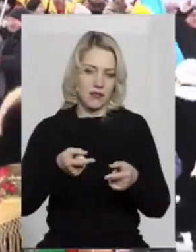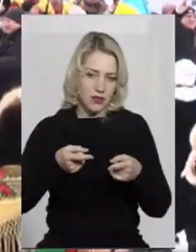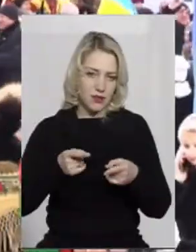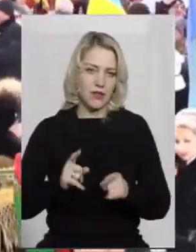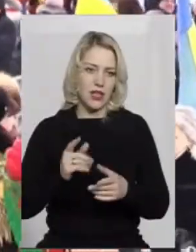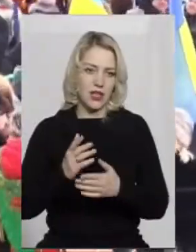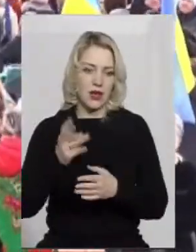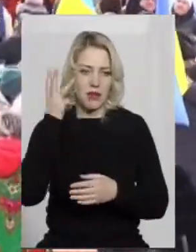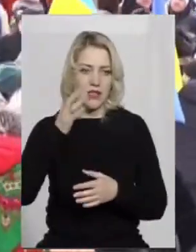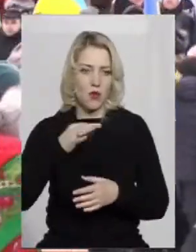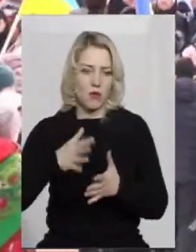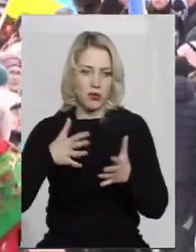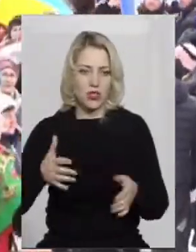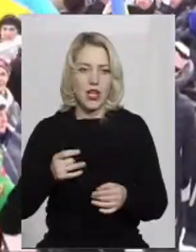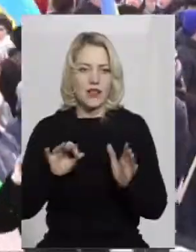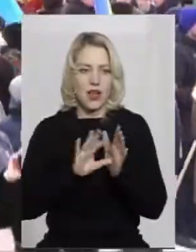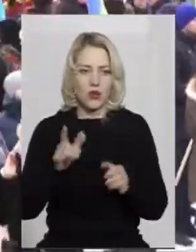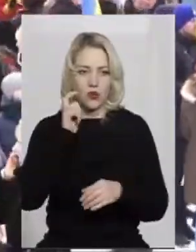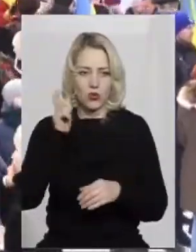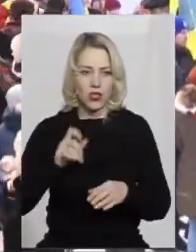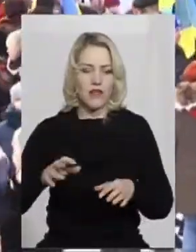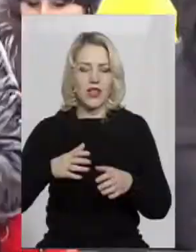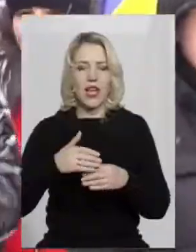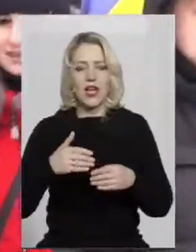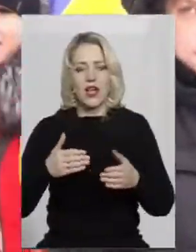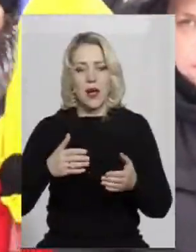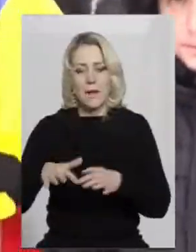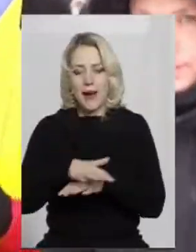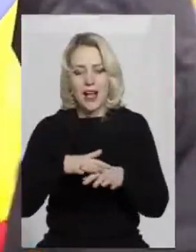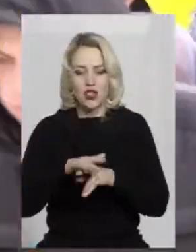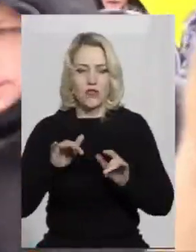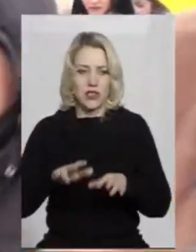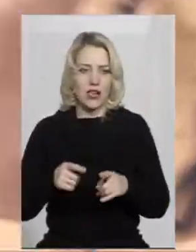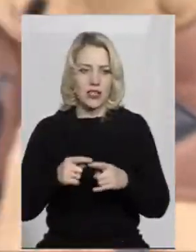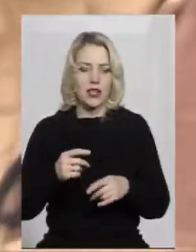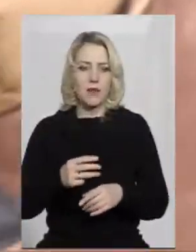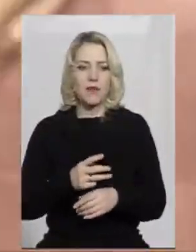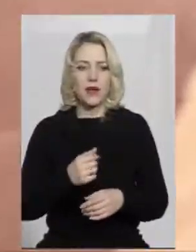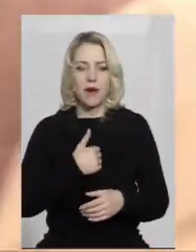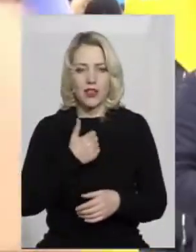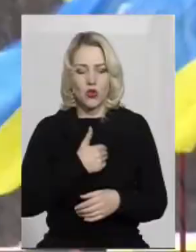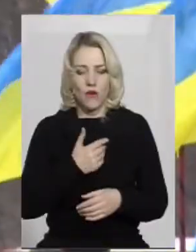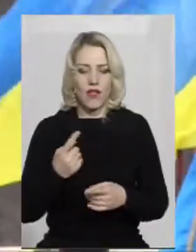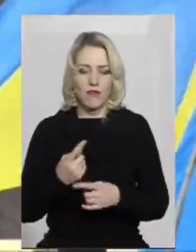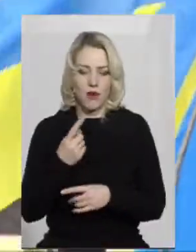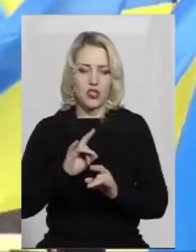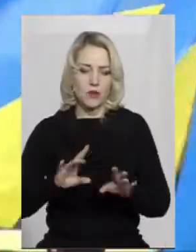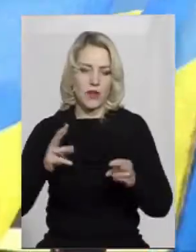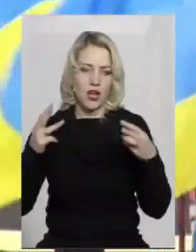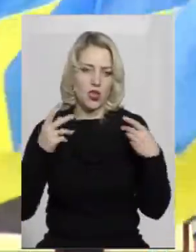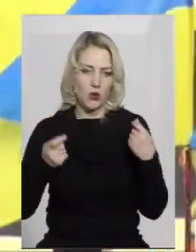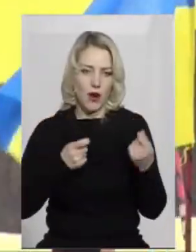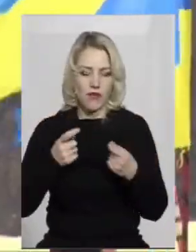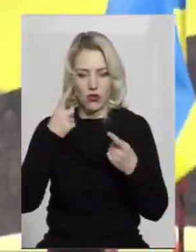області. На рекорд України у категорії масові заходи учасники претендували вперше, розповідає начальник управління інформаційної діяльності та